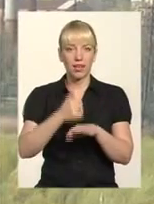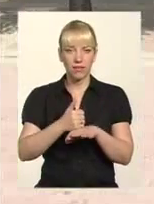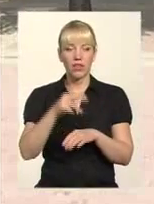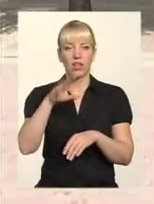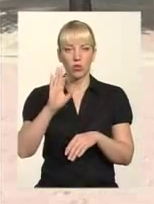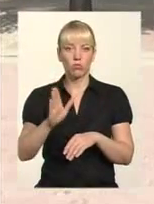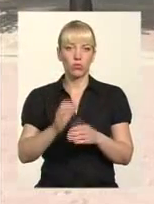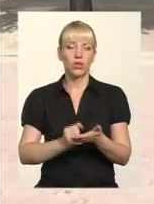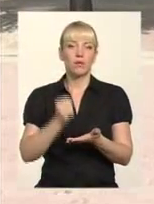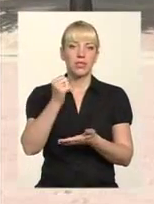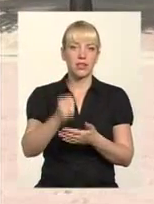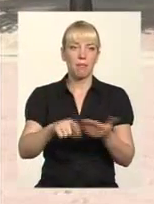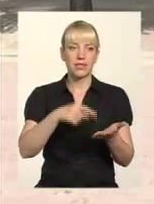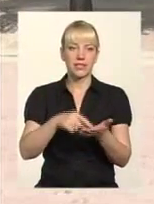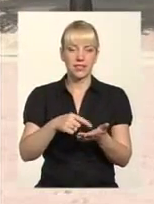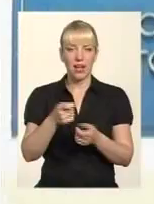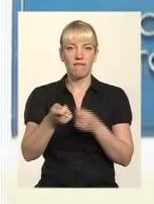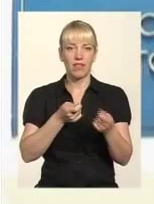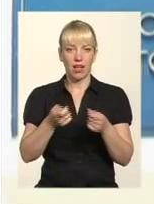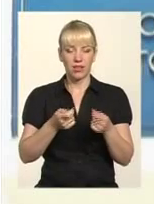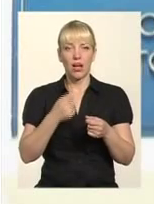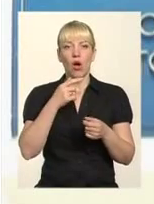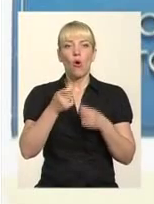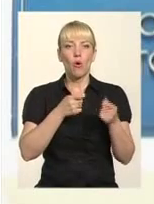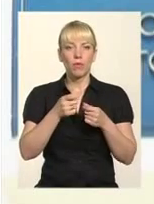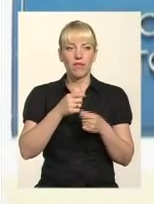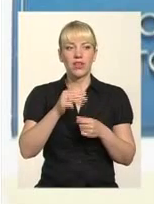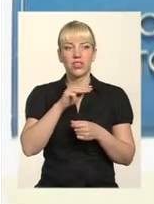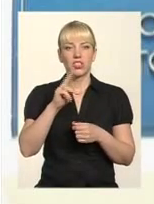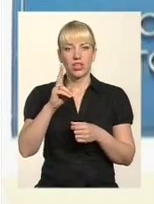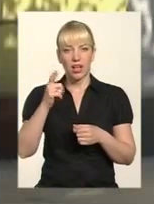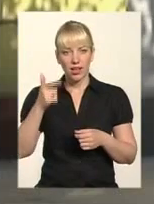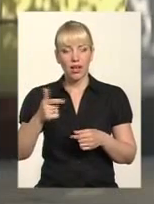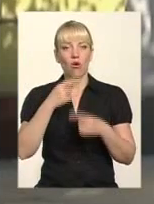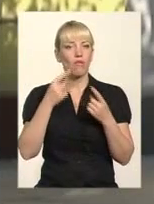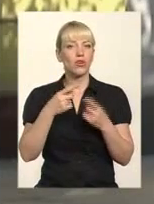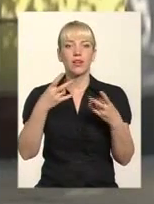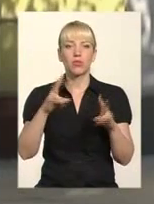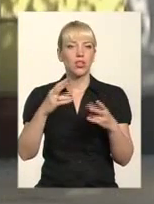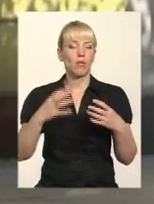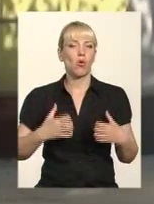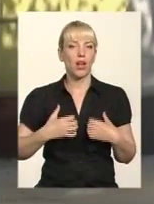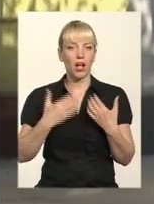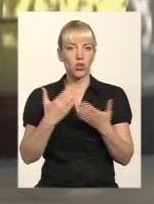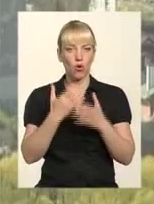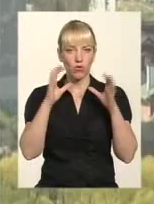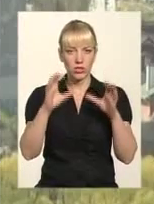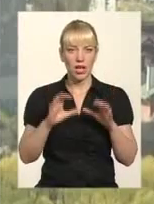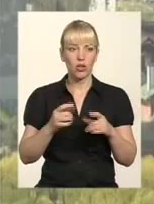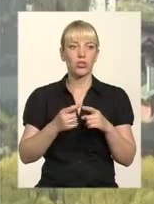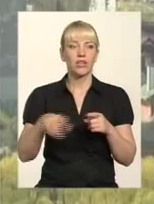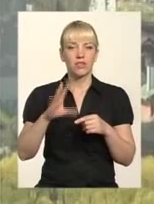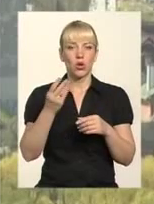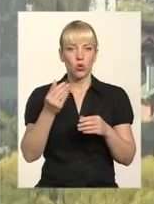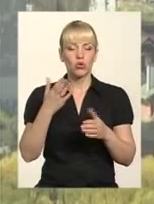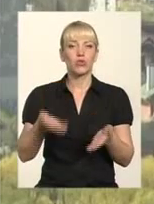міська влада. В управлінні ЖКГ також кажуть, нового закону не треба лякатися. Адже ті кошти, які сьогодні йдуть жекам, залишаться у кишені